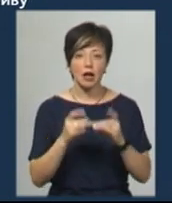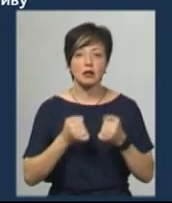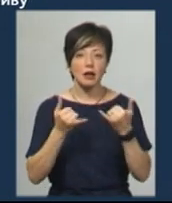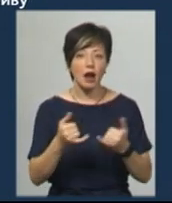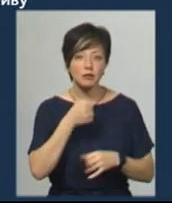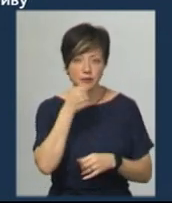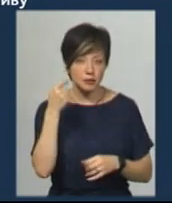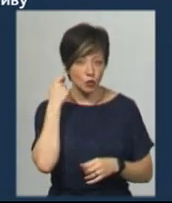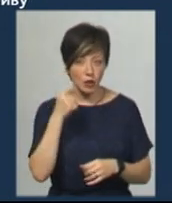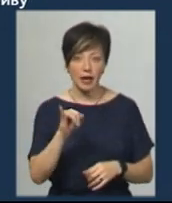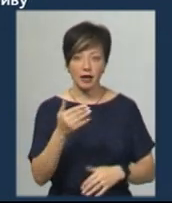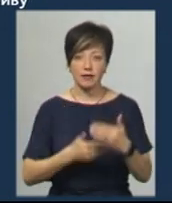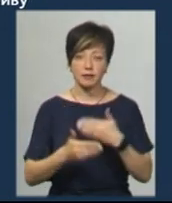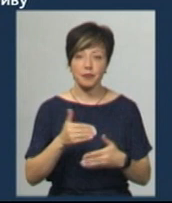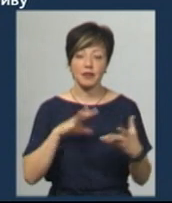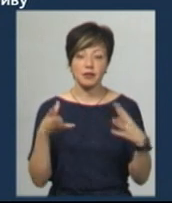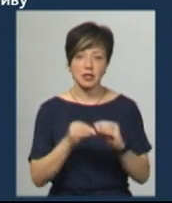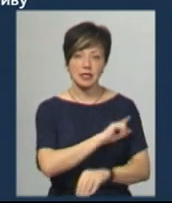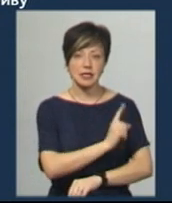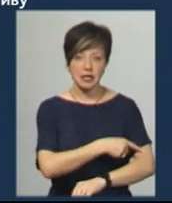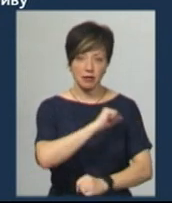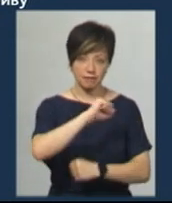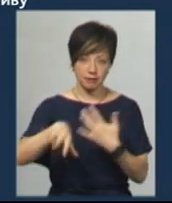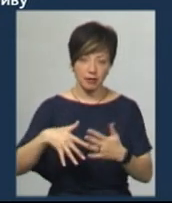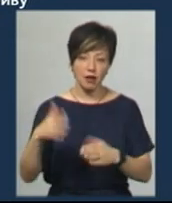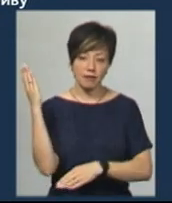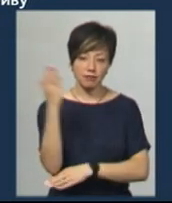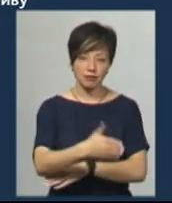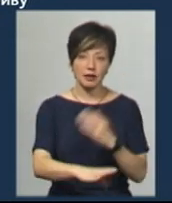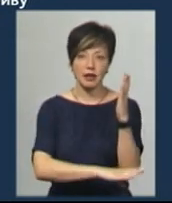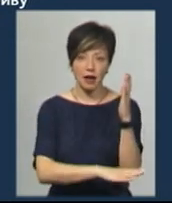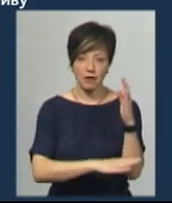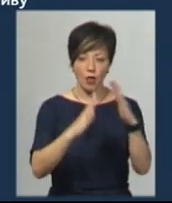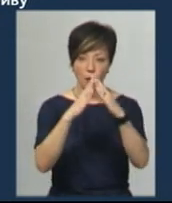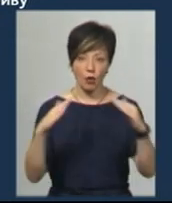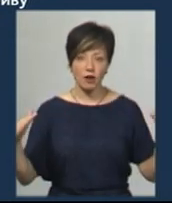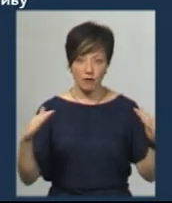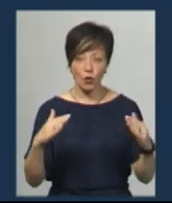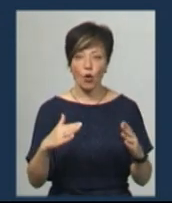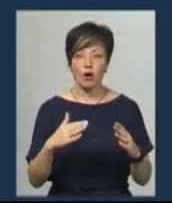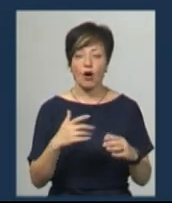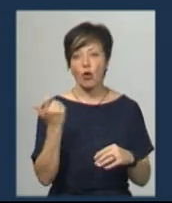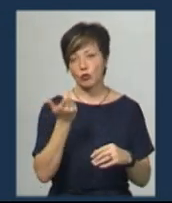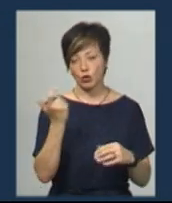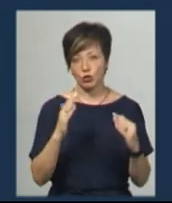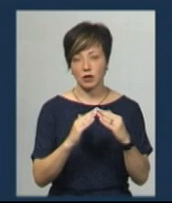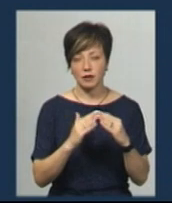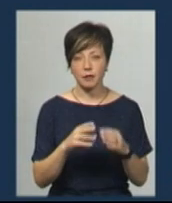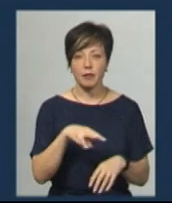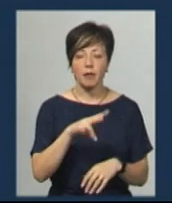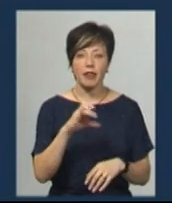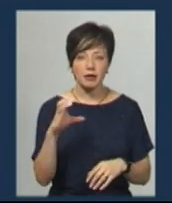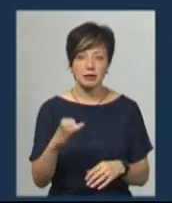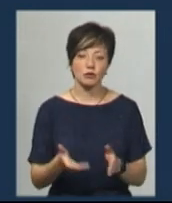віку та інвалідів, внаслідок сильних поривів вітру впало дерево на покрівлю господаршої будівлі. Надзвичайники за